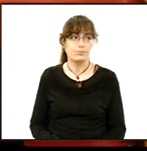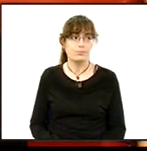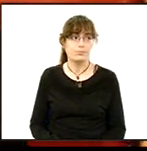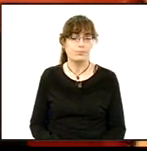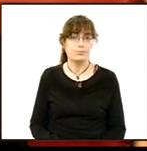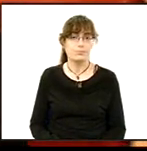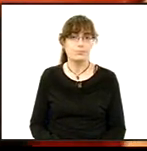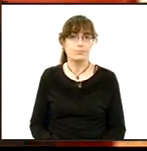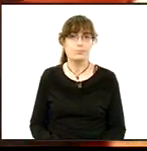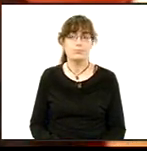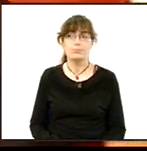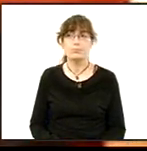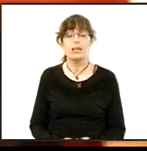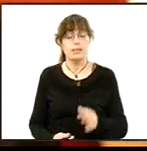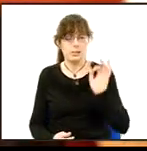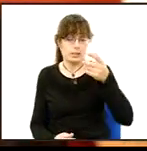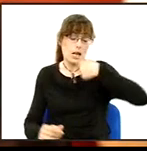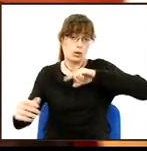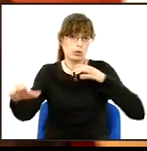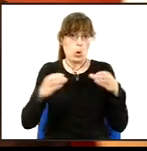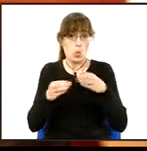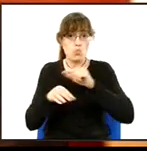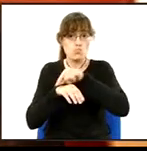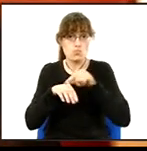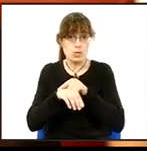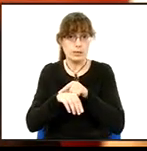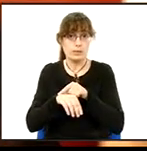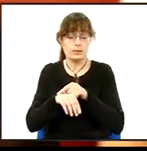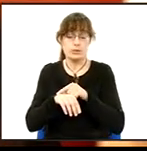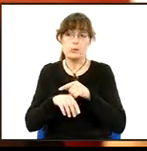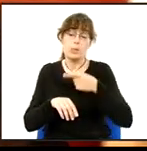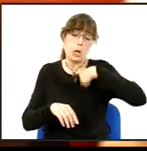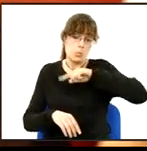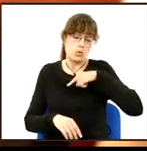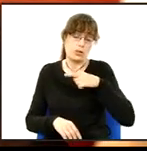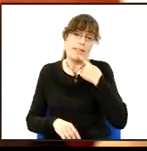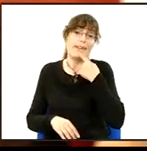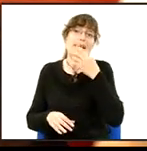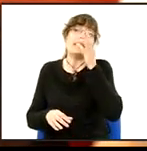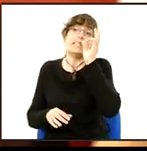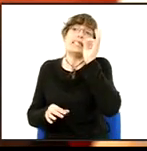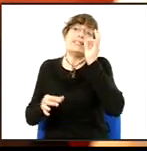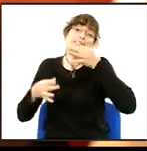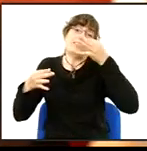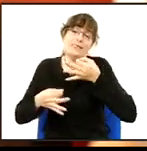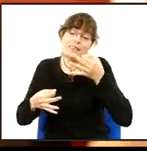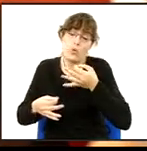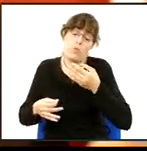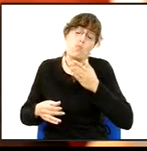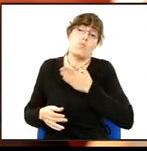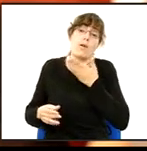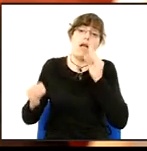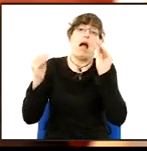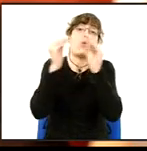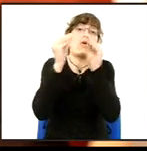Sí, bé, el nostre grup municipal segurament, i dic segurament, que podríem compartir en part alguns dels